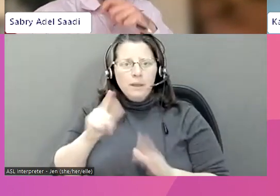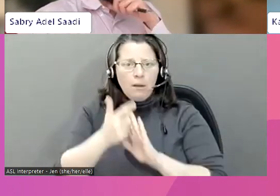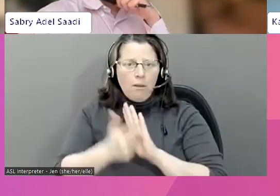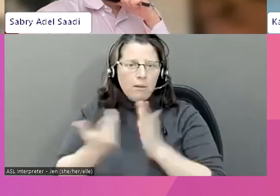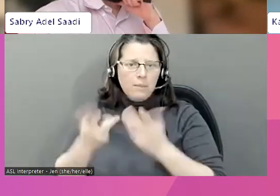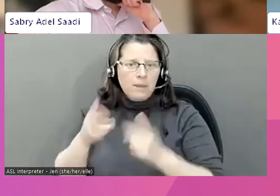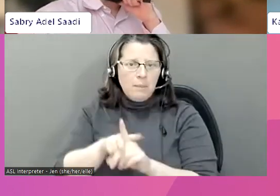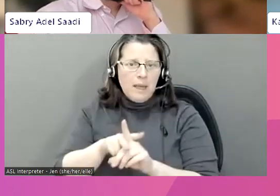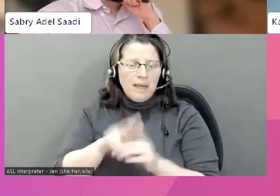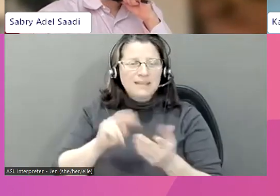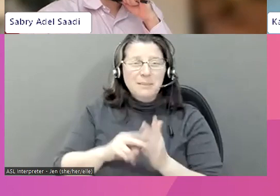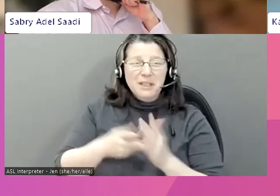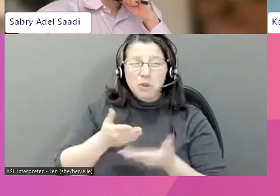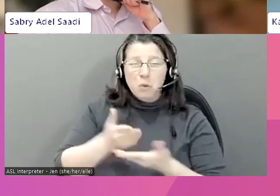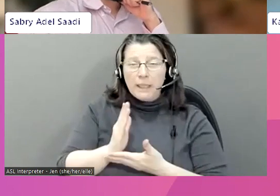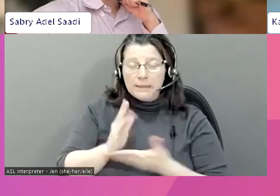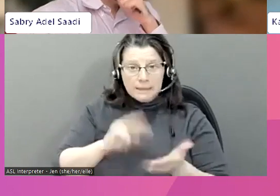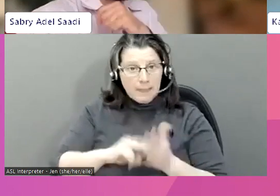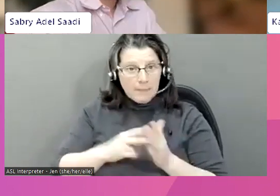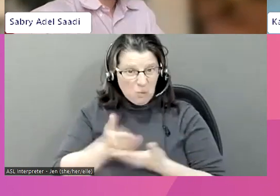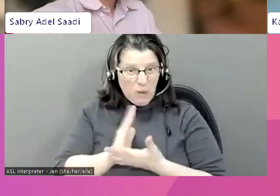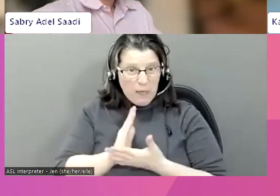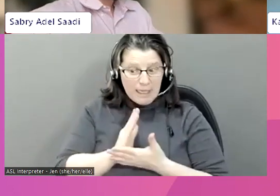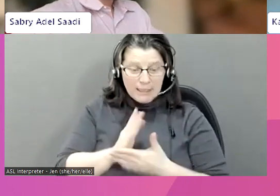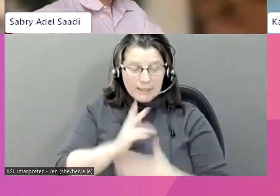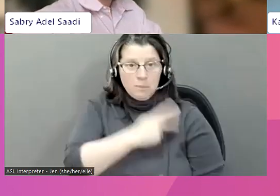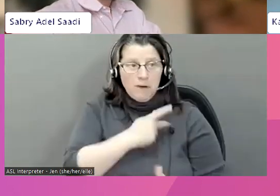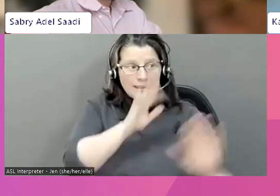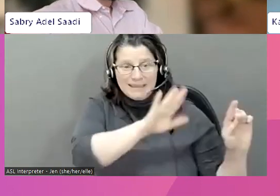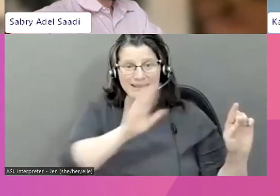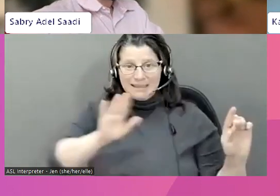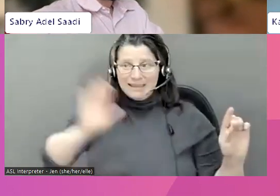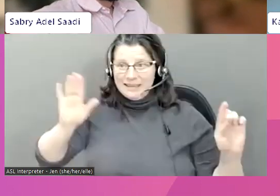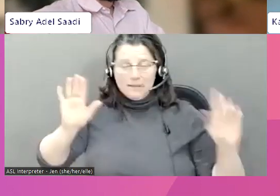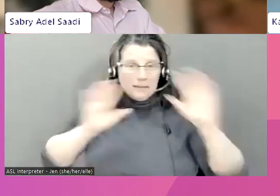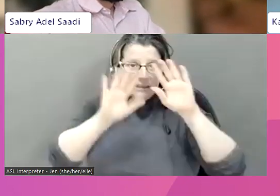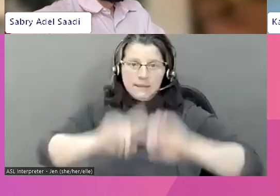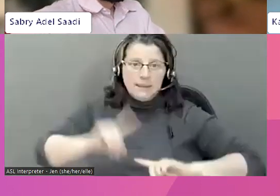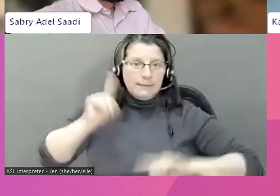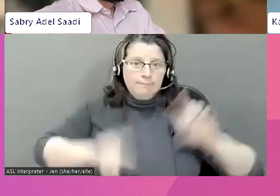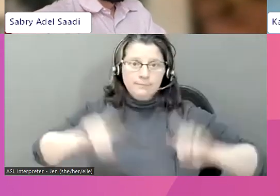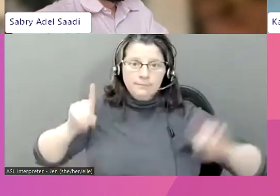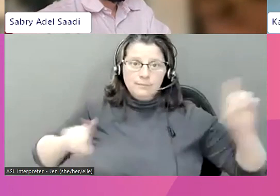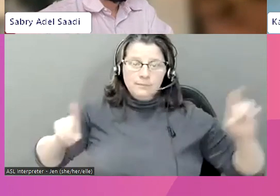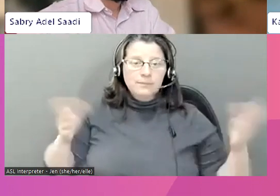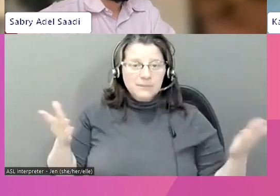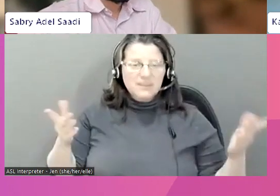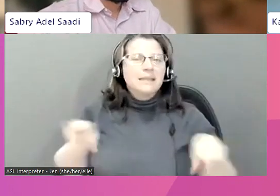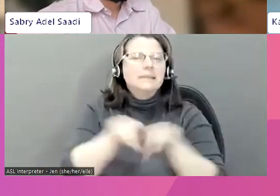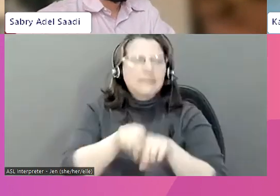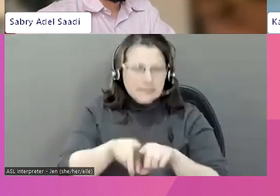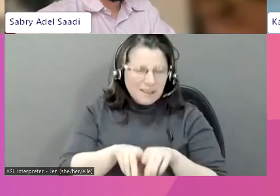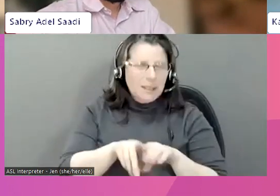law qui peut être appliquée. Donc, vos droits vont différer de façon assez importante selon la province où vous habitez. Ok.